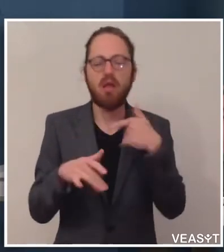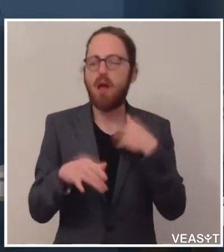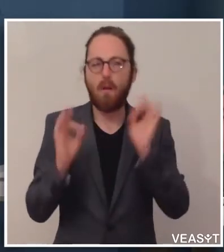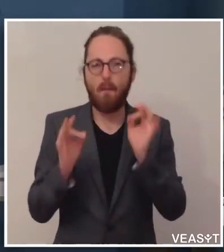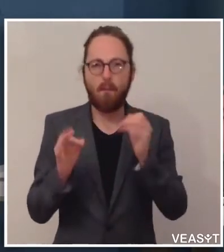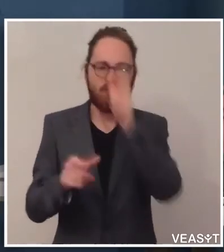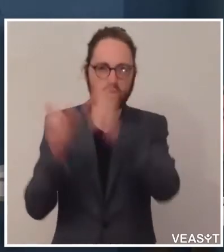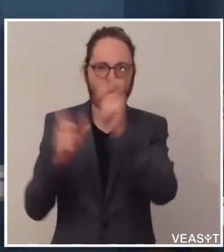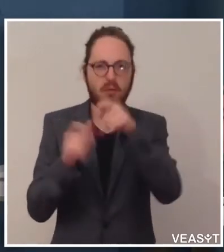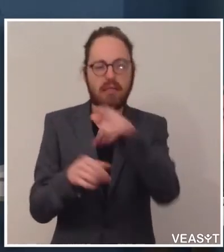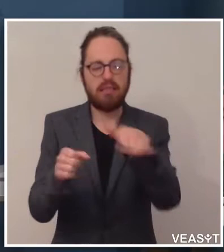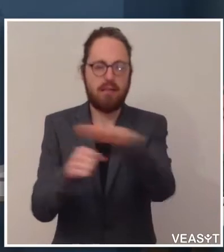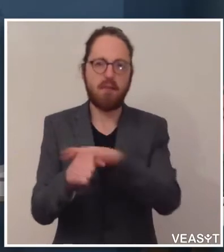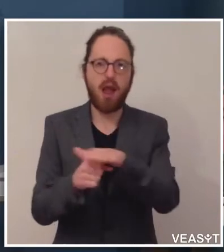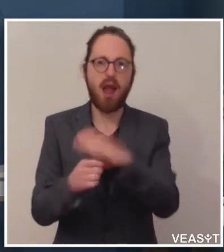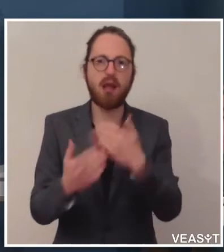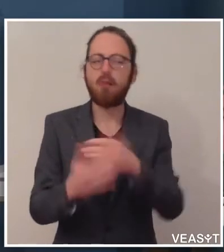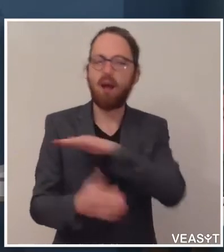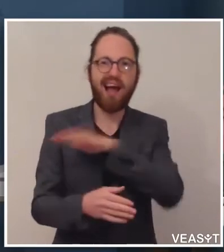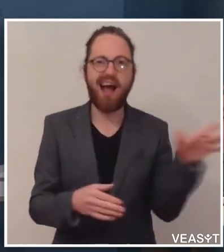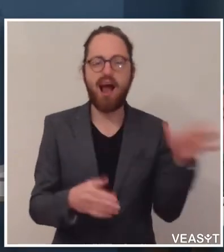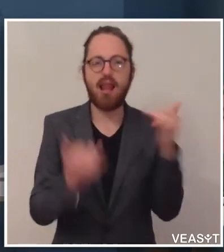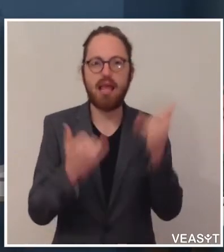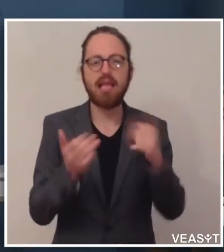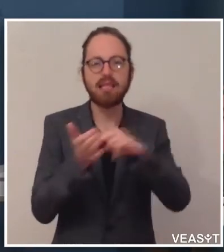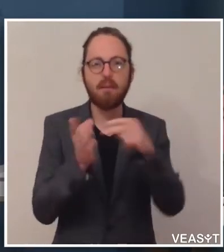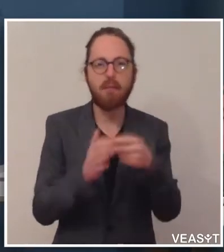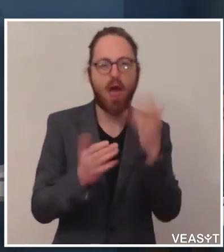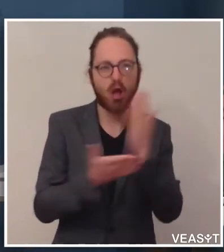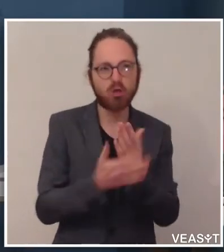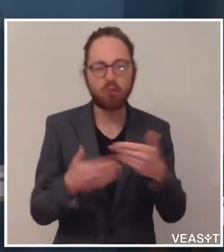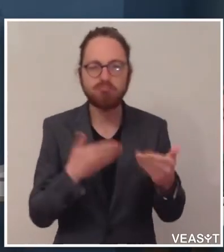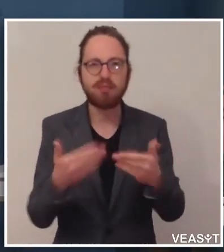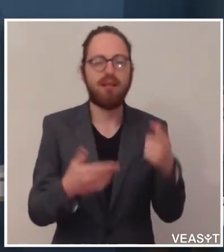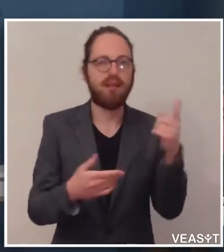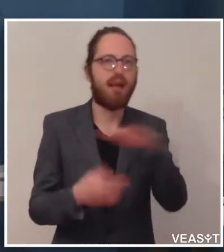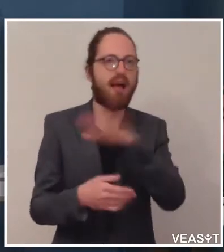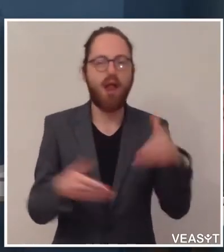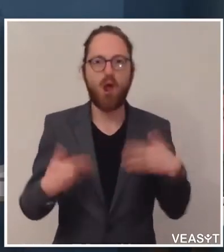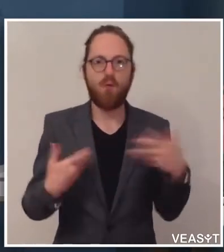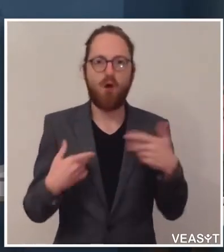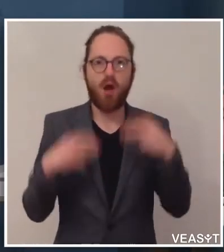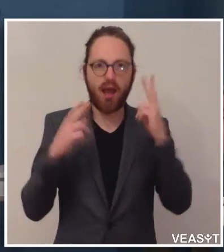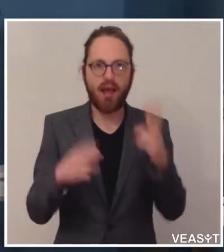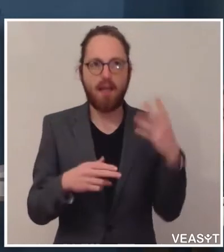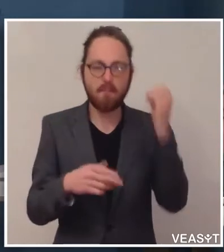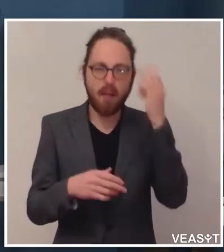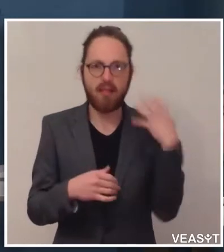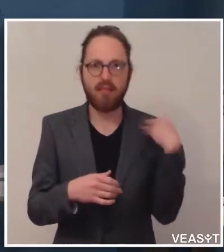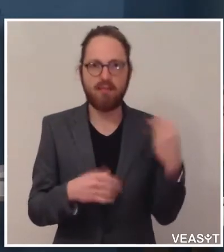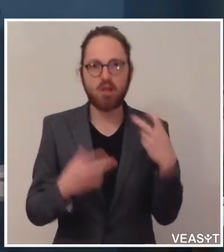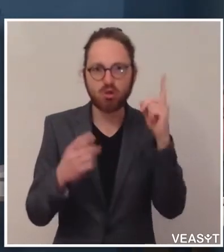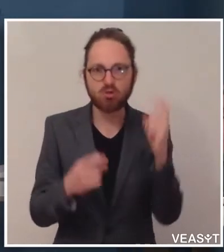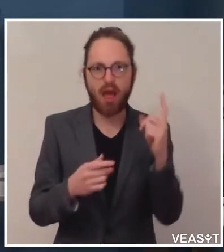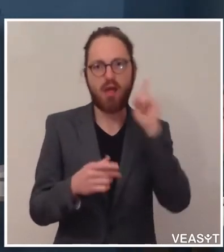alle, die jetzt schon am Planen sind, die freuen sich darauf, endlich wieder starten zu können, die Familien unterstützen zu können. Und